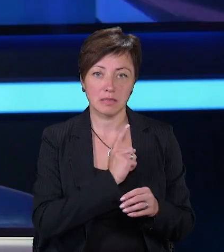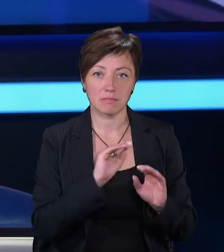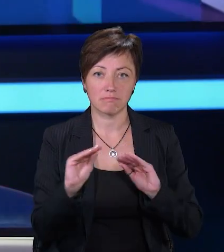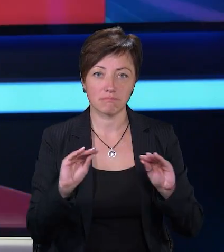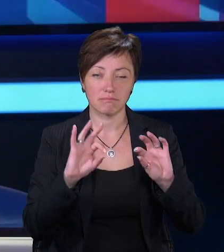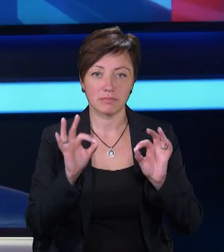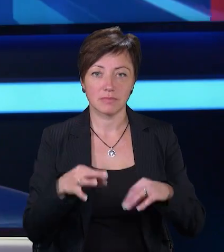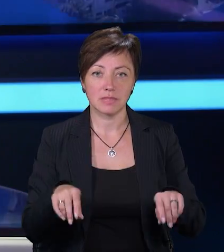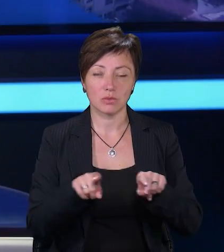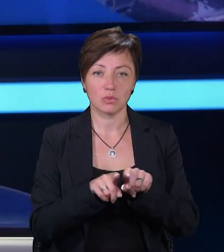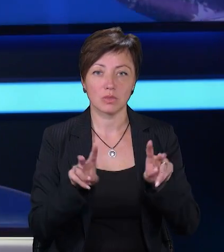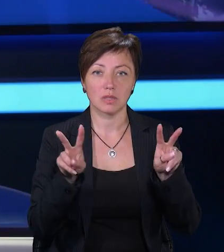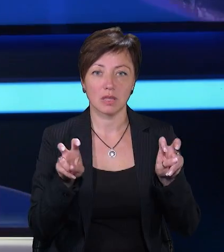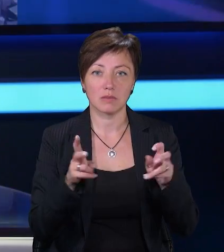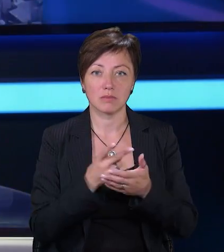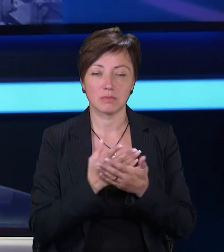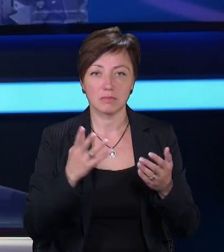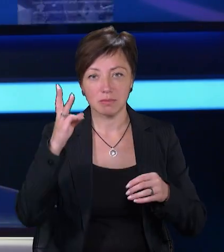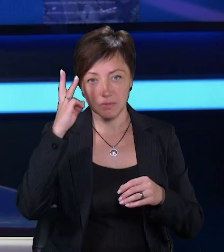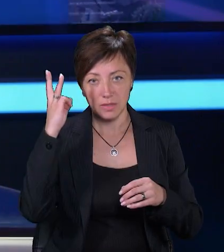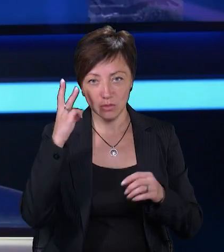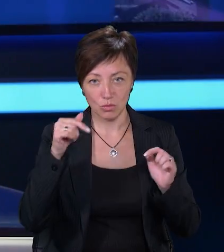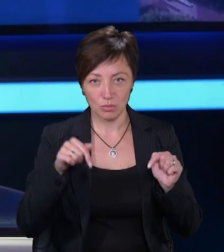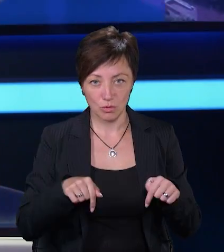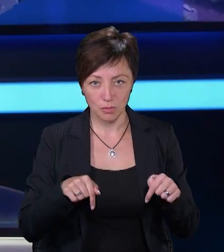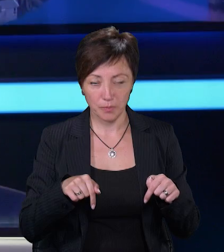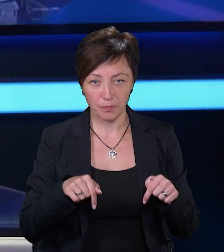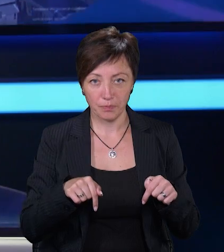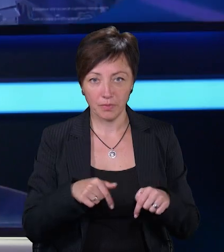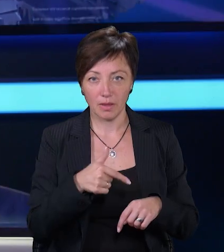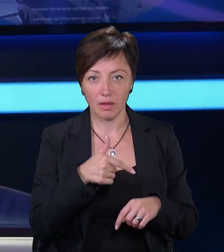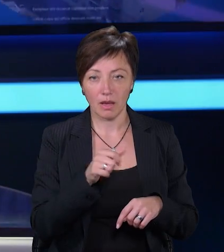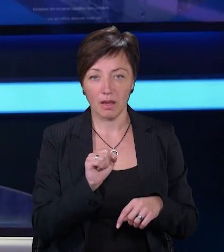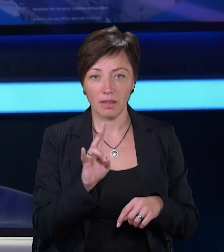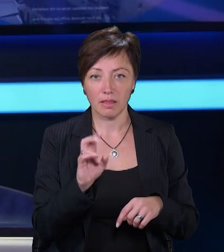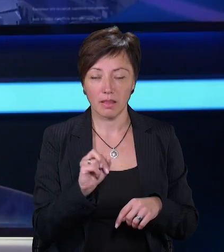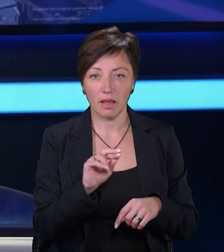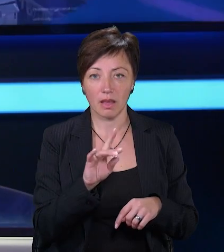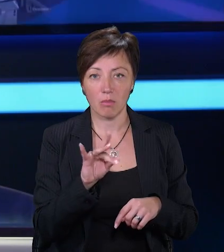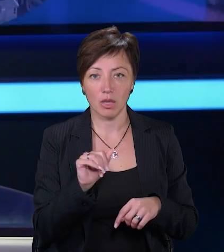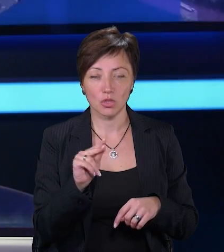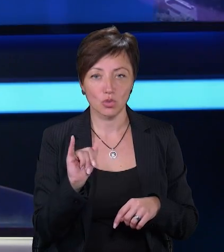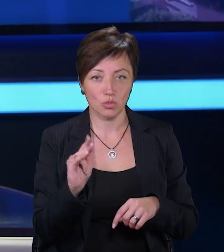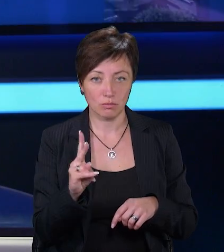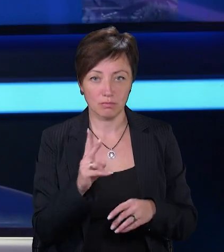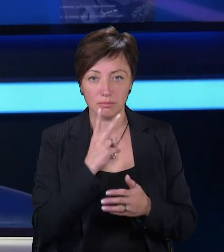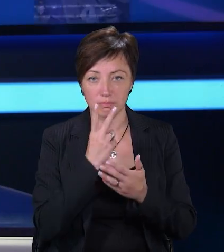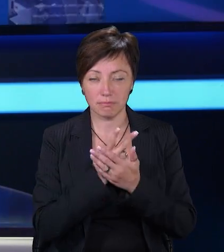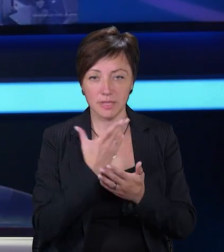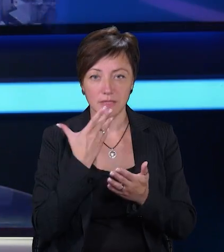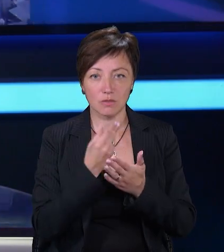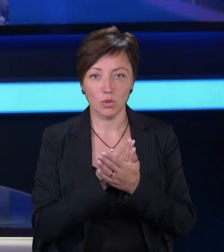мистецтва із такою назвою презентували сьогодні у Хмельницькому. Ганна Єрменчук-Гручман вперше представила свої